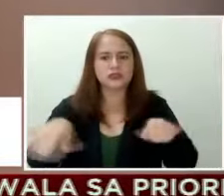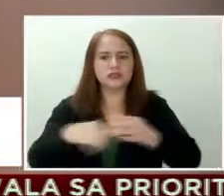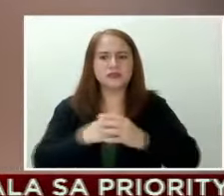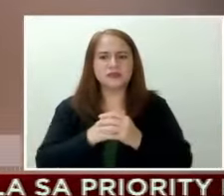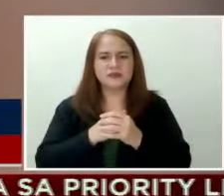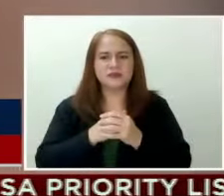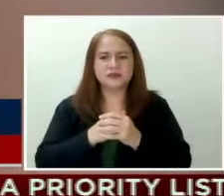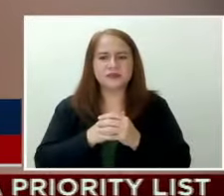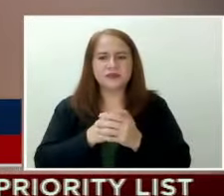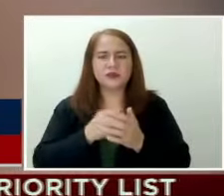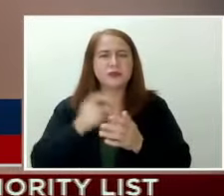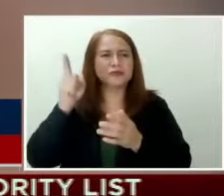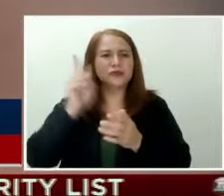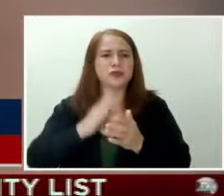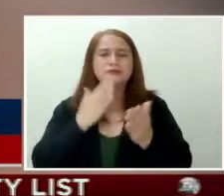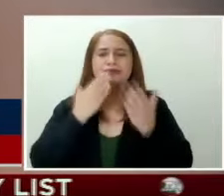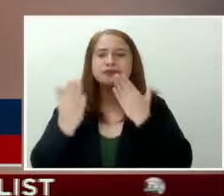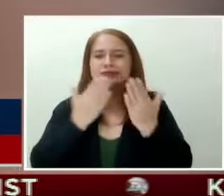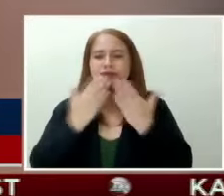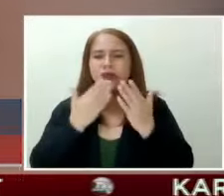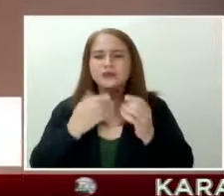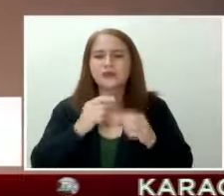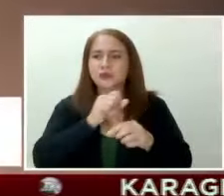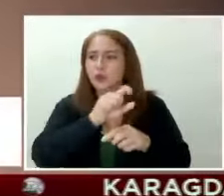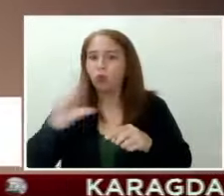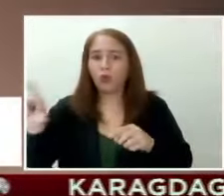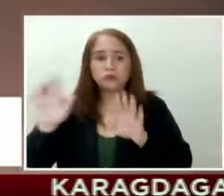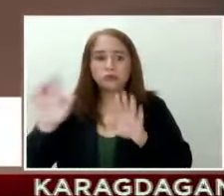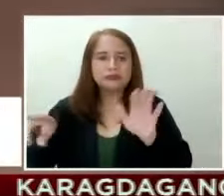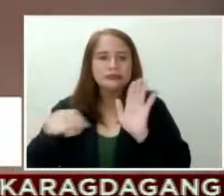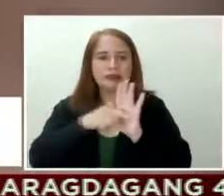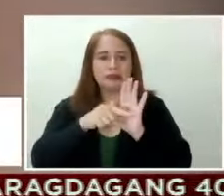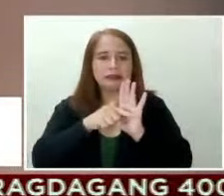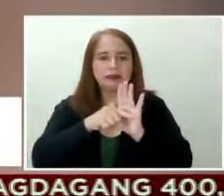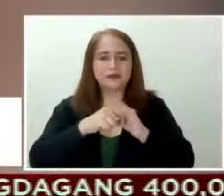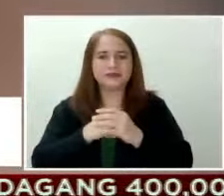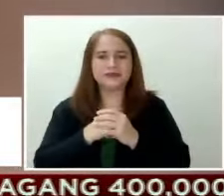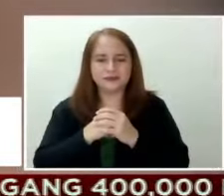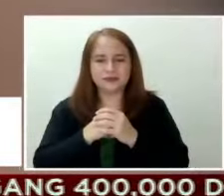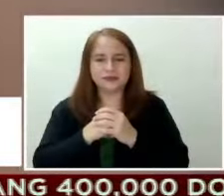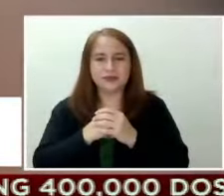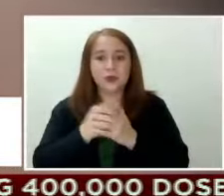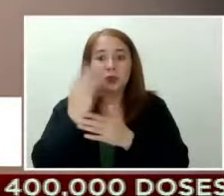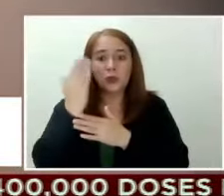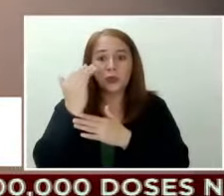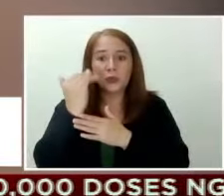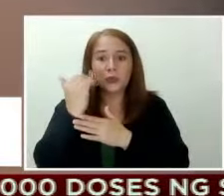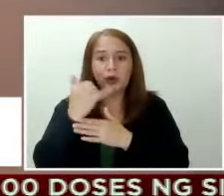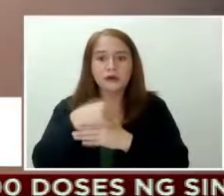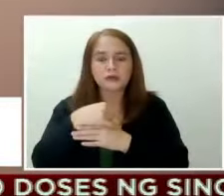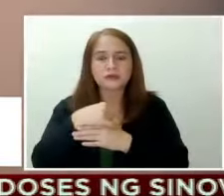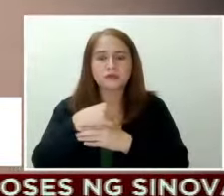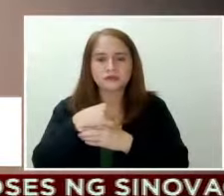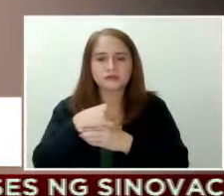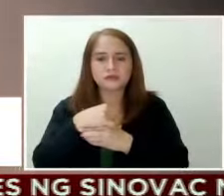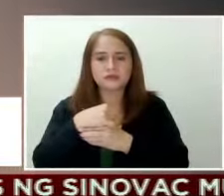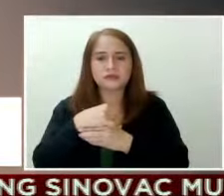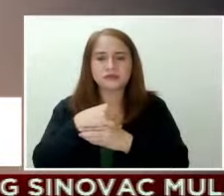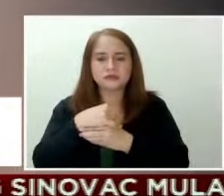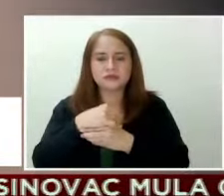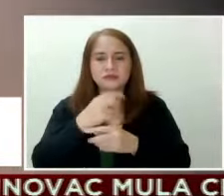thank you naman, negative kayong lahat. Kasi prayer ko talaga, kahit yun,